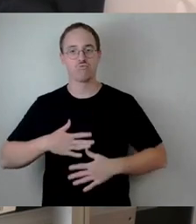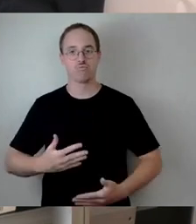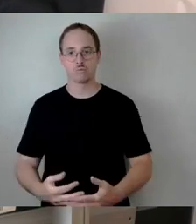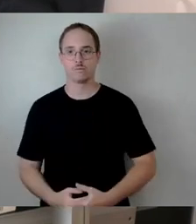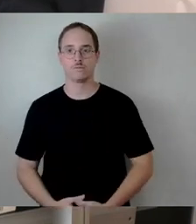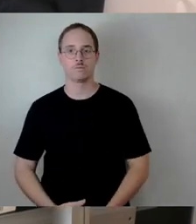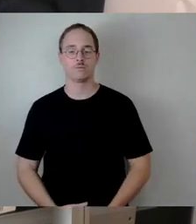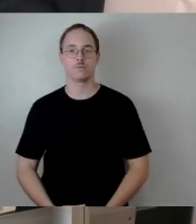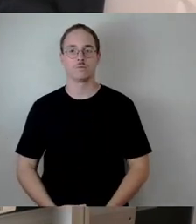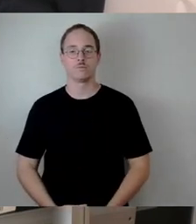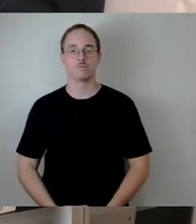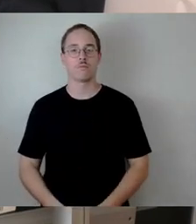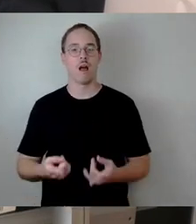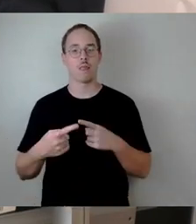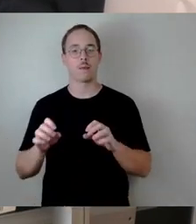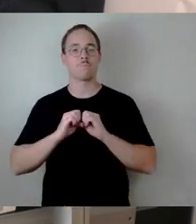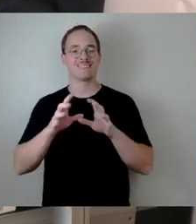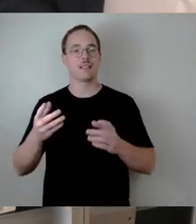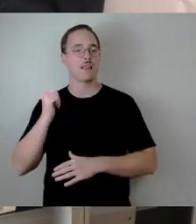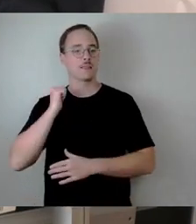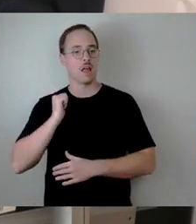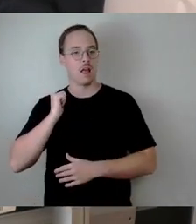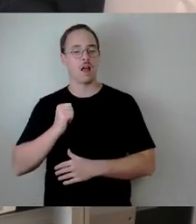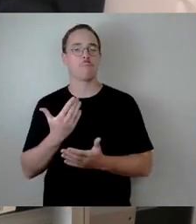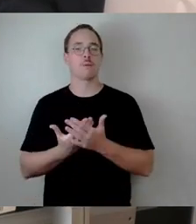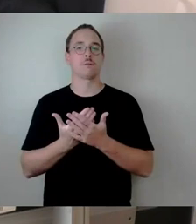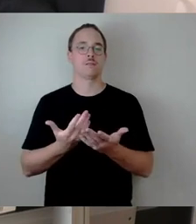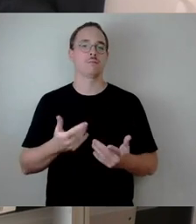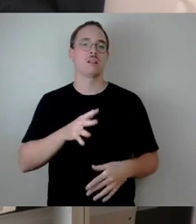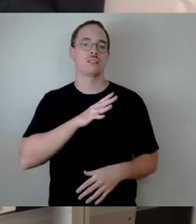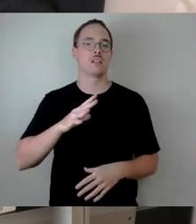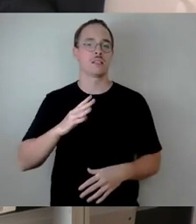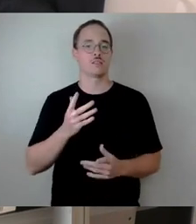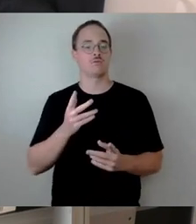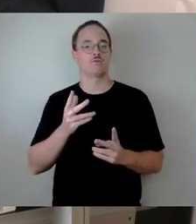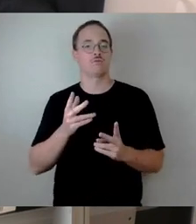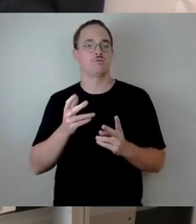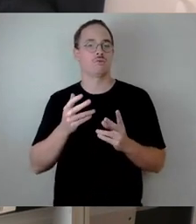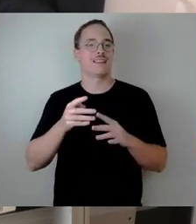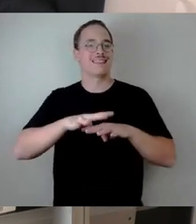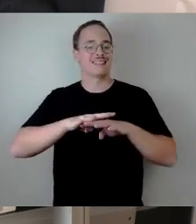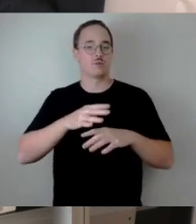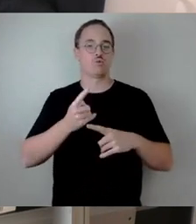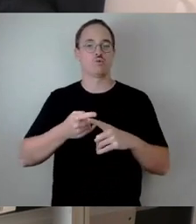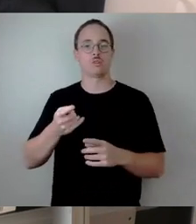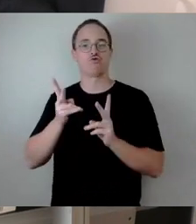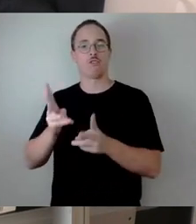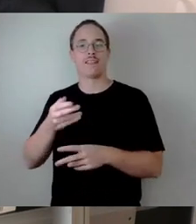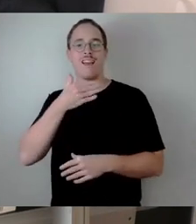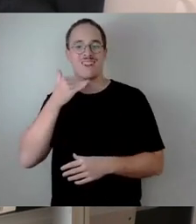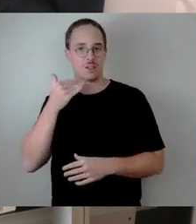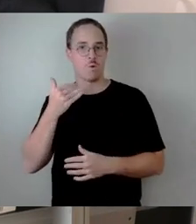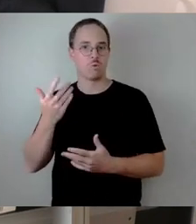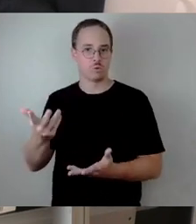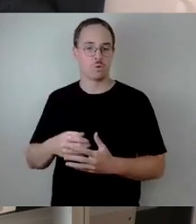Medienträgern, Sachsennetze, Stadtentwässerung schauen wir natürlich, welche Leitungen irgendwie betroffen wurden, dass wir hier also auch technisch unterstützen, um insbesondere auch die